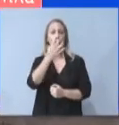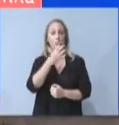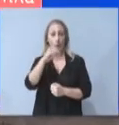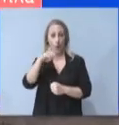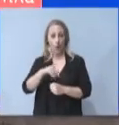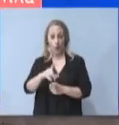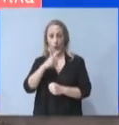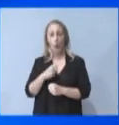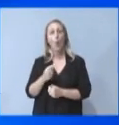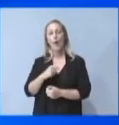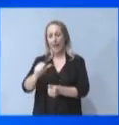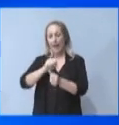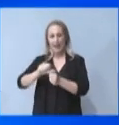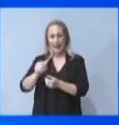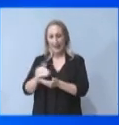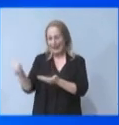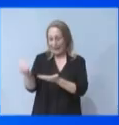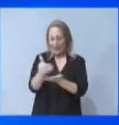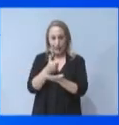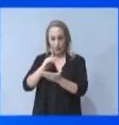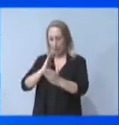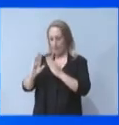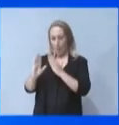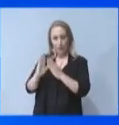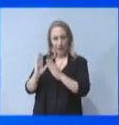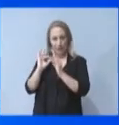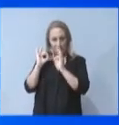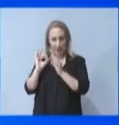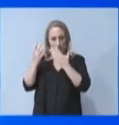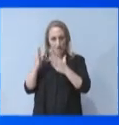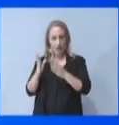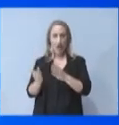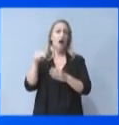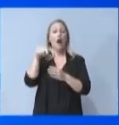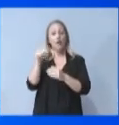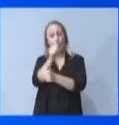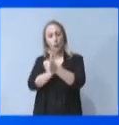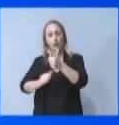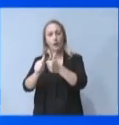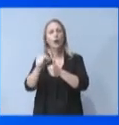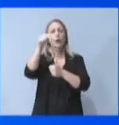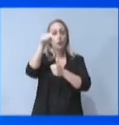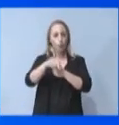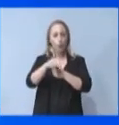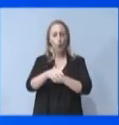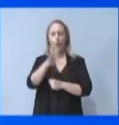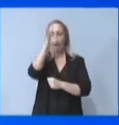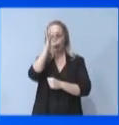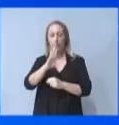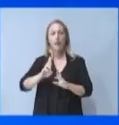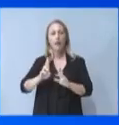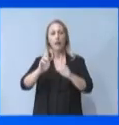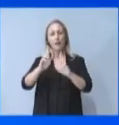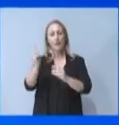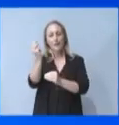προστασία του εισοδήματος, που αποτέλεσε την πρώτη μας προτεραιότητα, προστίθεται τώρα η ρεαλιστική ελπίδα της